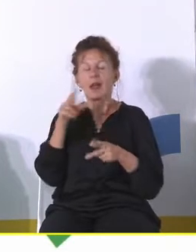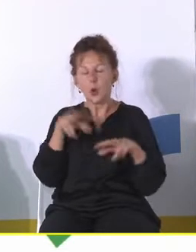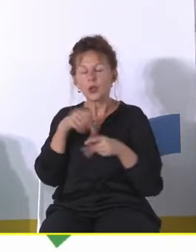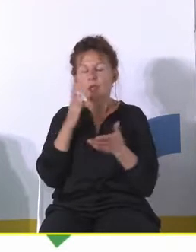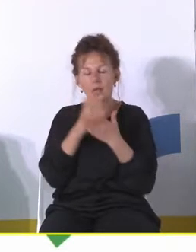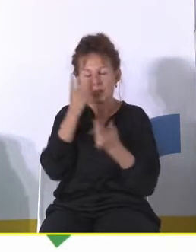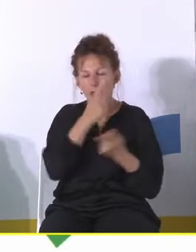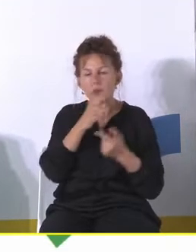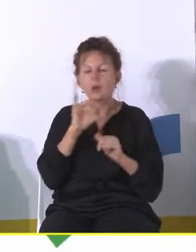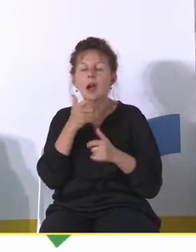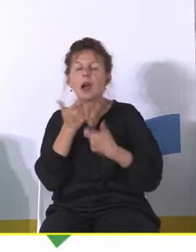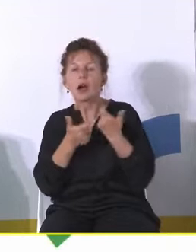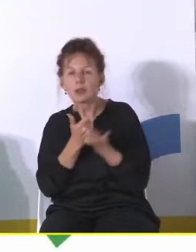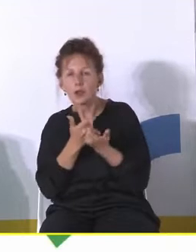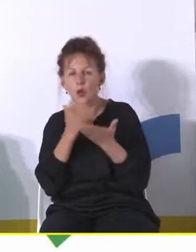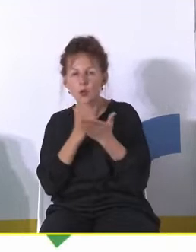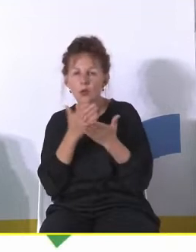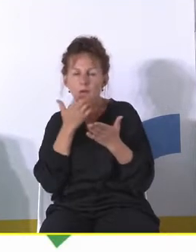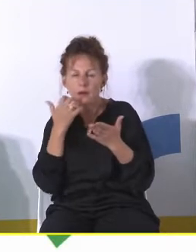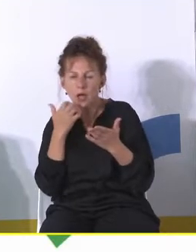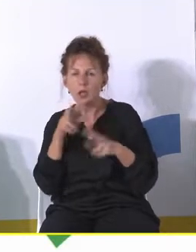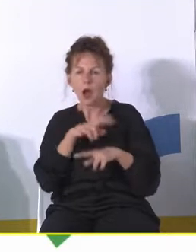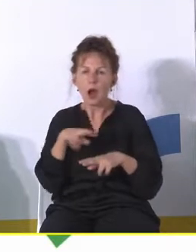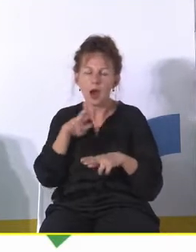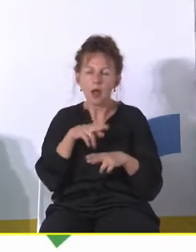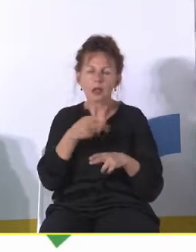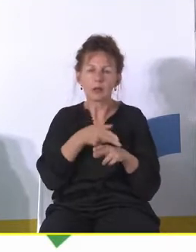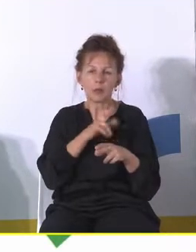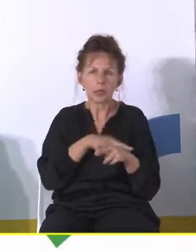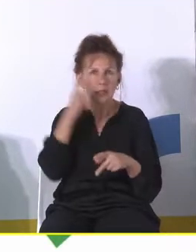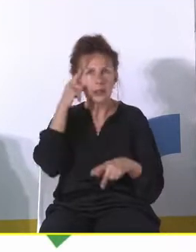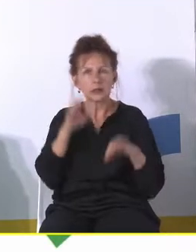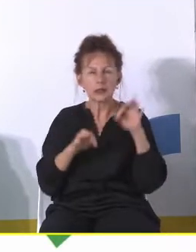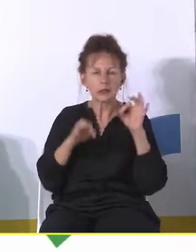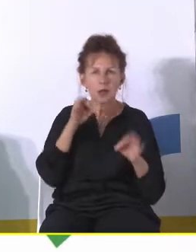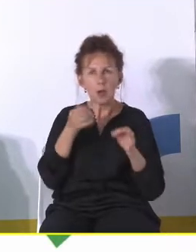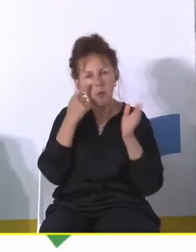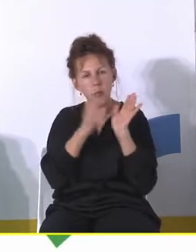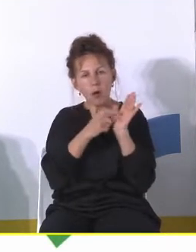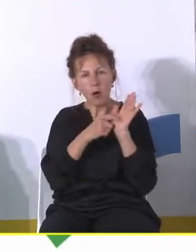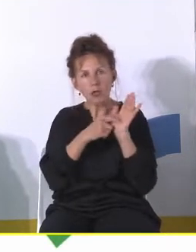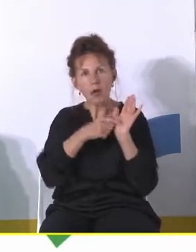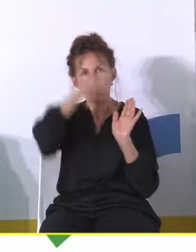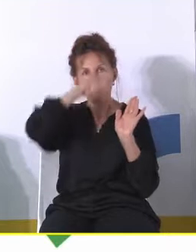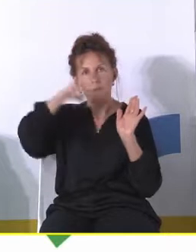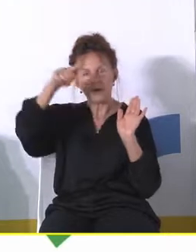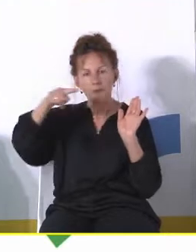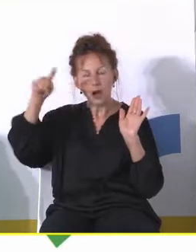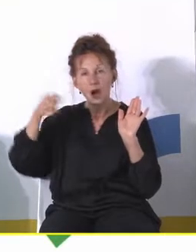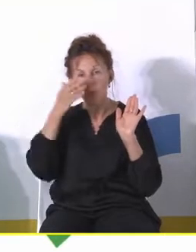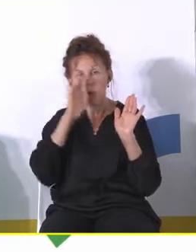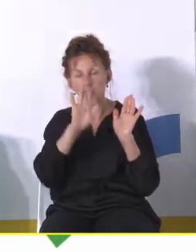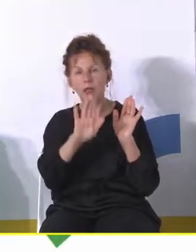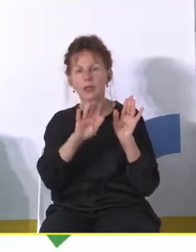prezentowałem na Radzie Miasta Poznania dane dotyczące migracji wewnętrznych i pokazałem wykres pokazujący